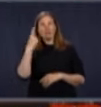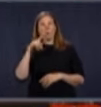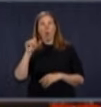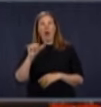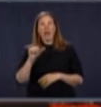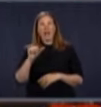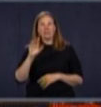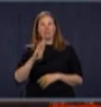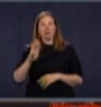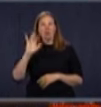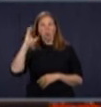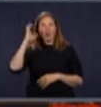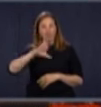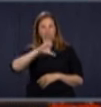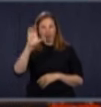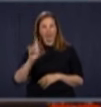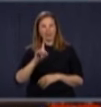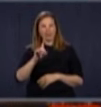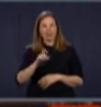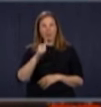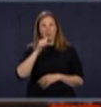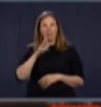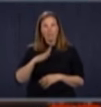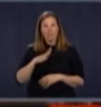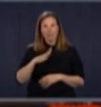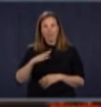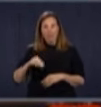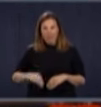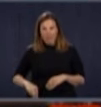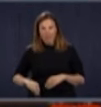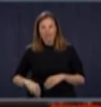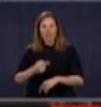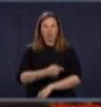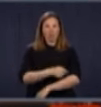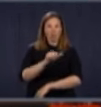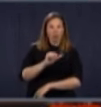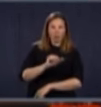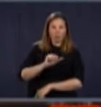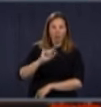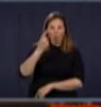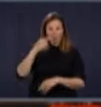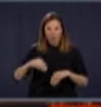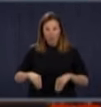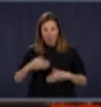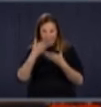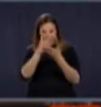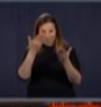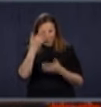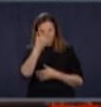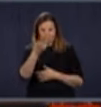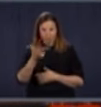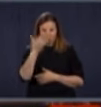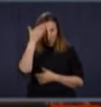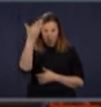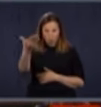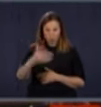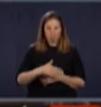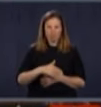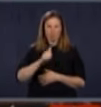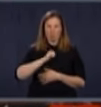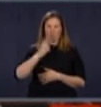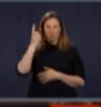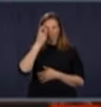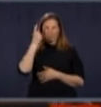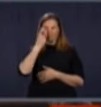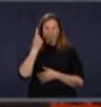-Canada. Madame la ministre, M. le Premier ministre, Dr Arruda, bonjour. Il y une question que je me pose, je pense que plusieurs Québécois se posent